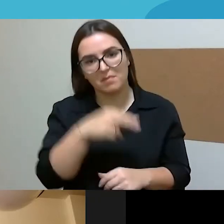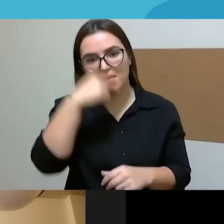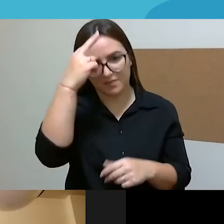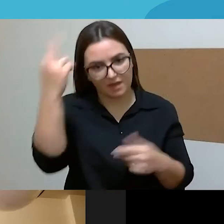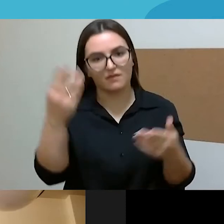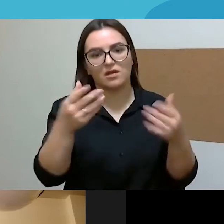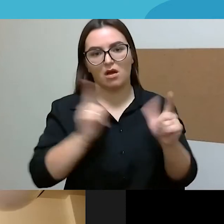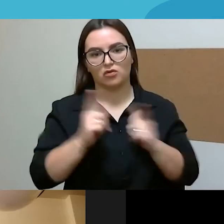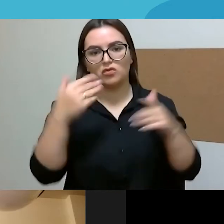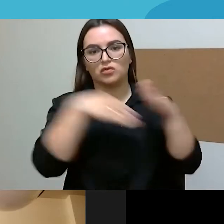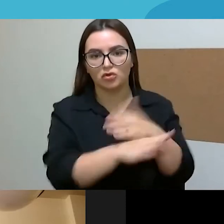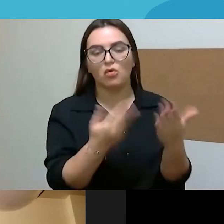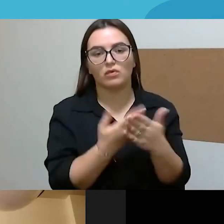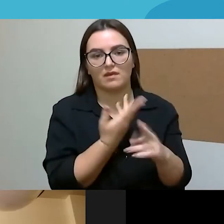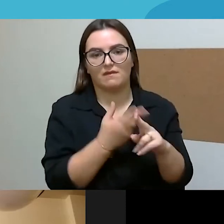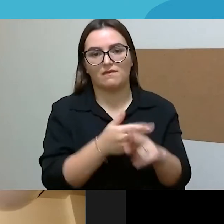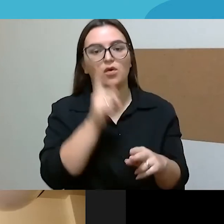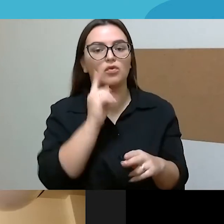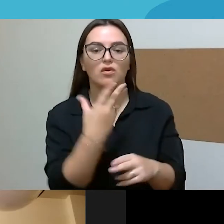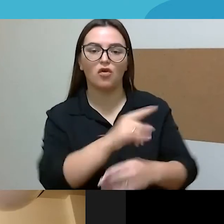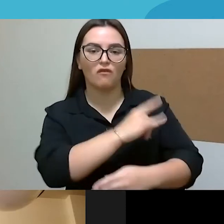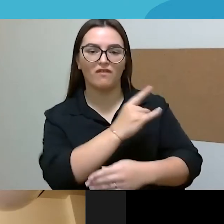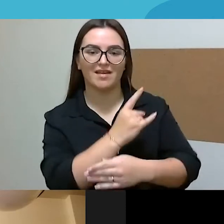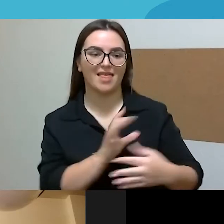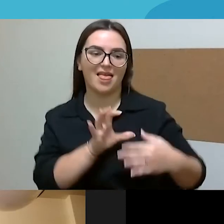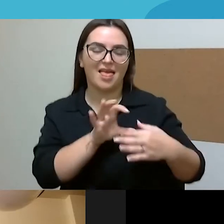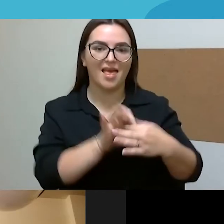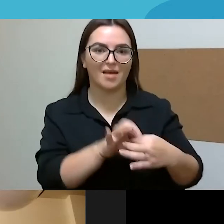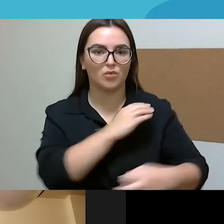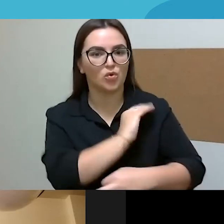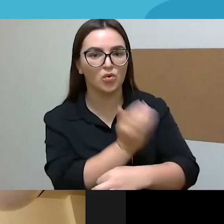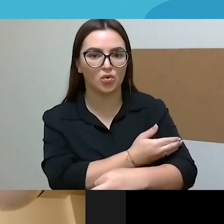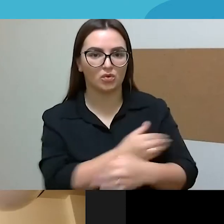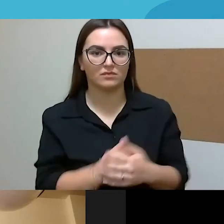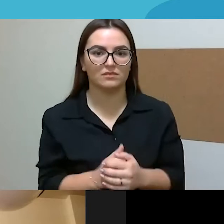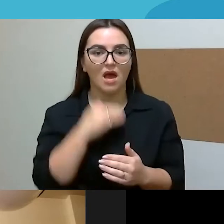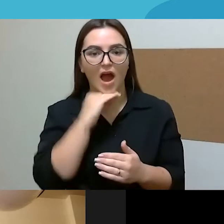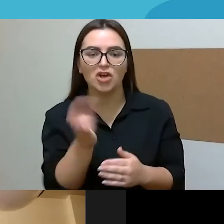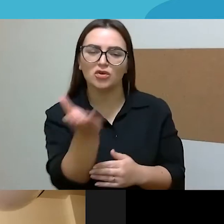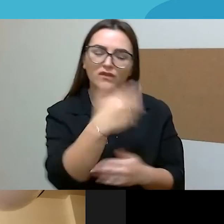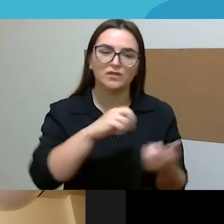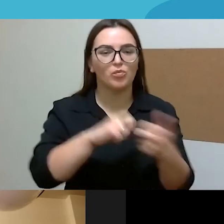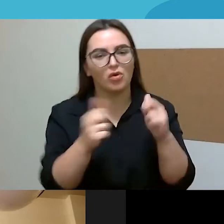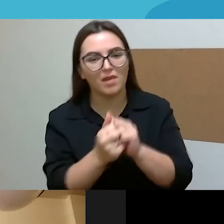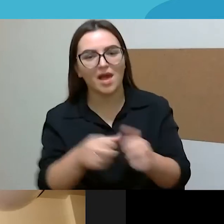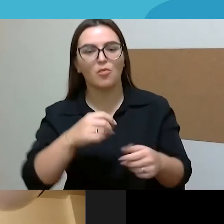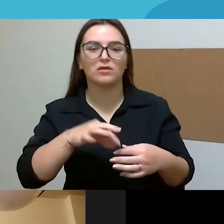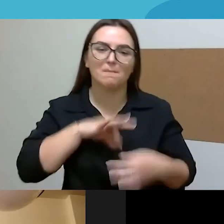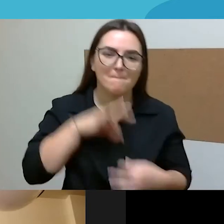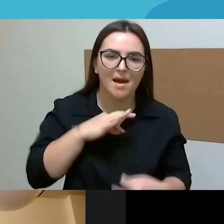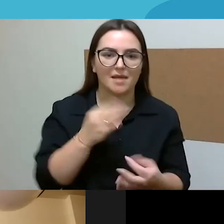ryšį užmėgsti ir nuo pirmų minučių pajūst, tai aišku, tos romantikos, tos baimės, visas taipas visų ir vienodas mano yra.